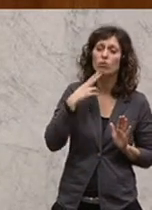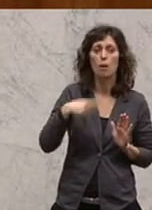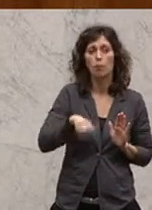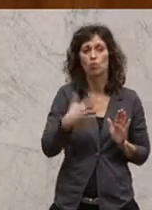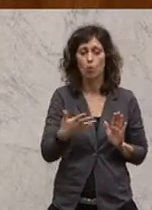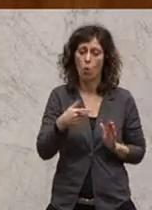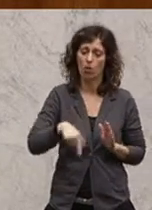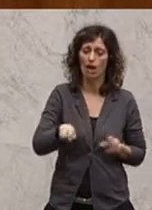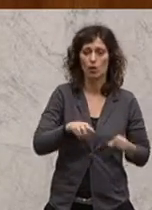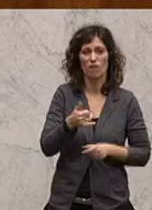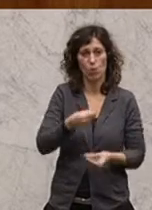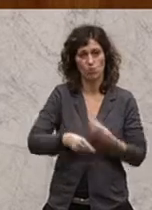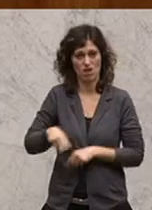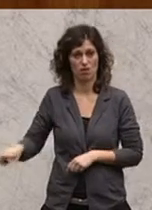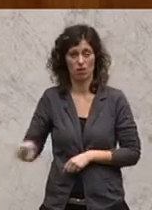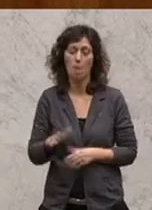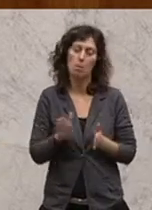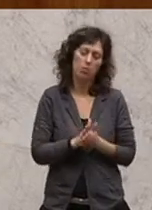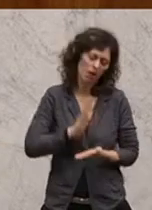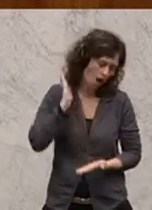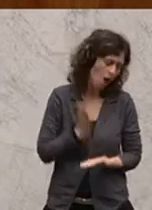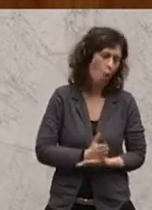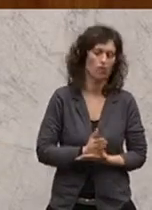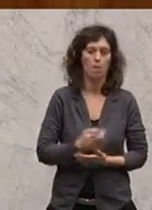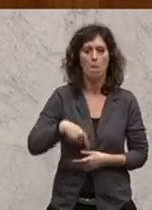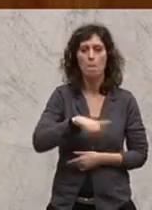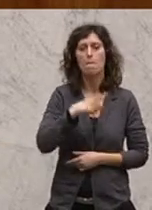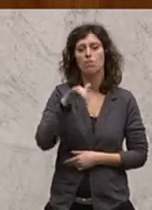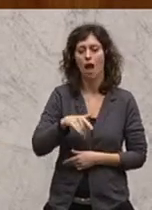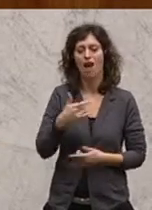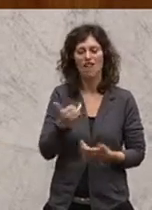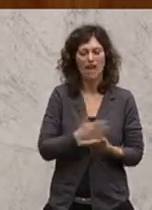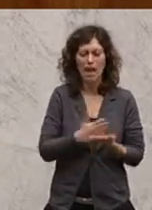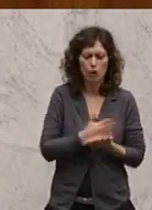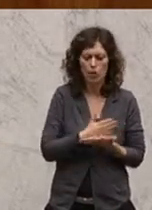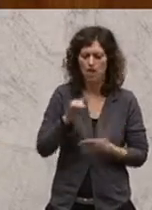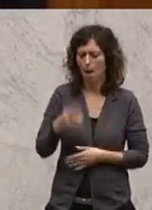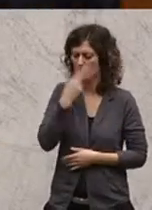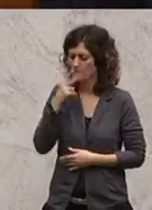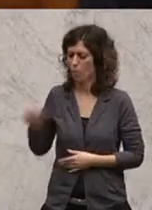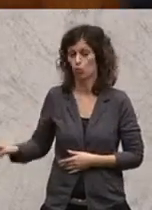Hören Sie bitte damit auf, Menschen und Unternehmen mit ihrer Regulierungswut zu bevormunden.